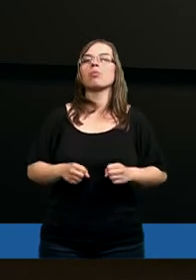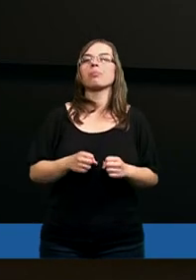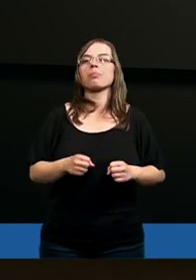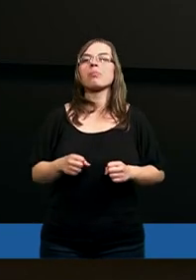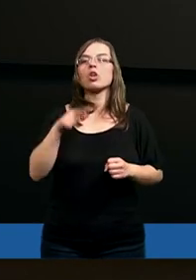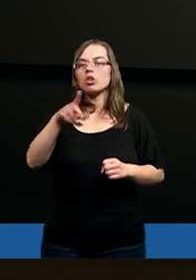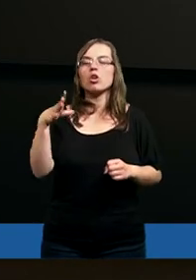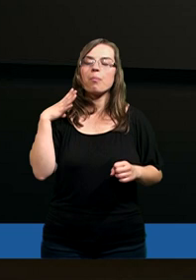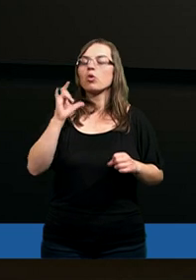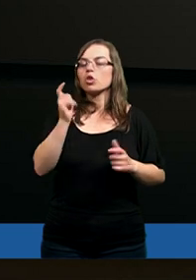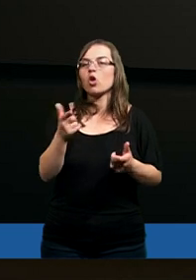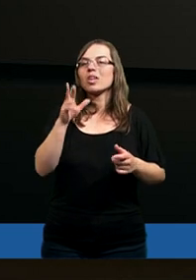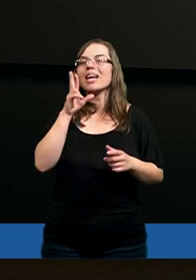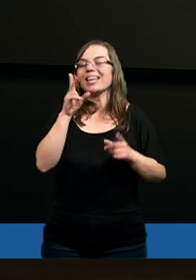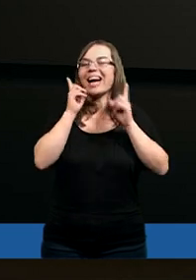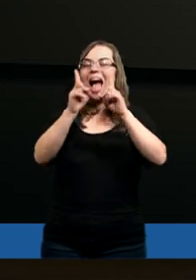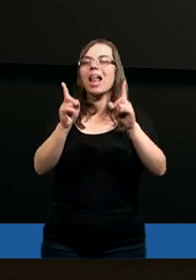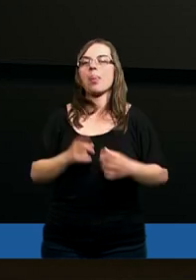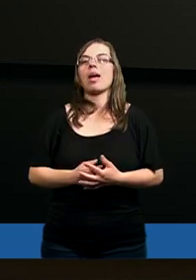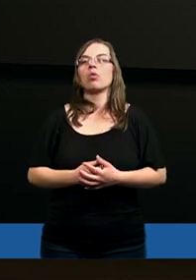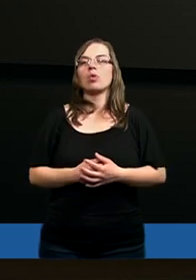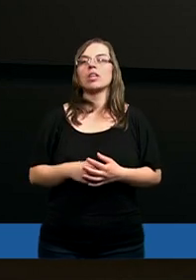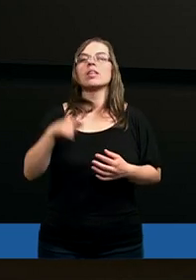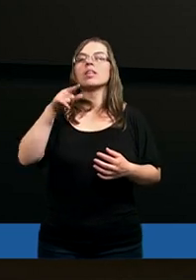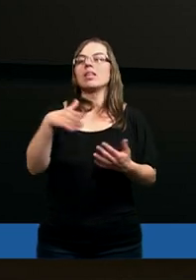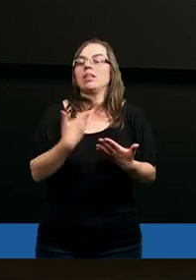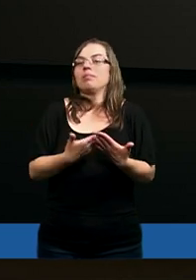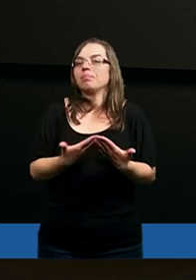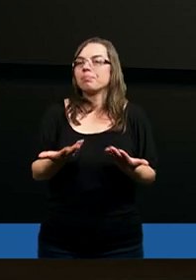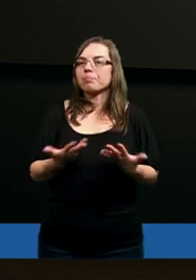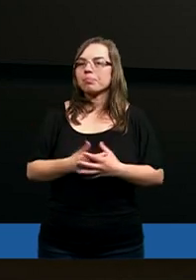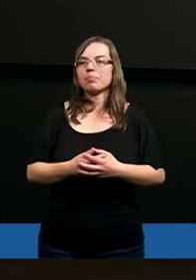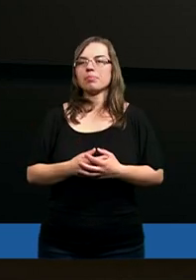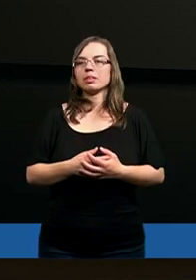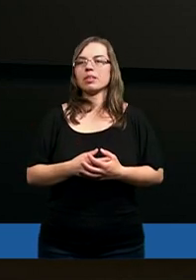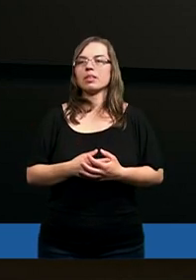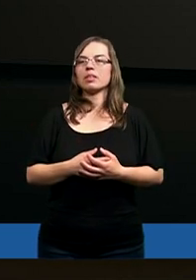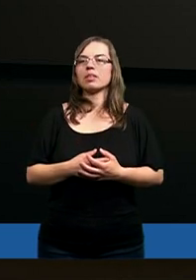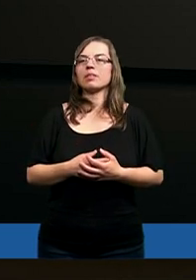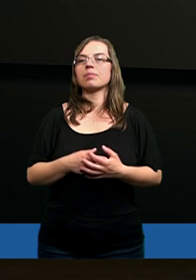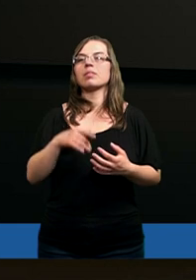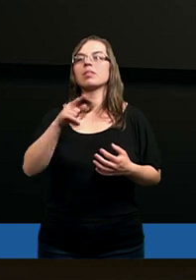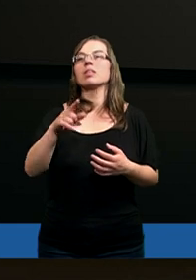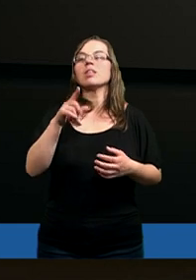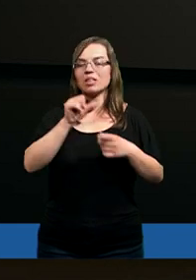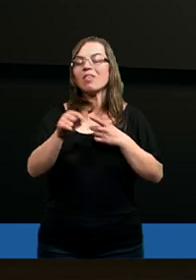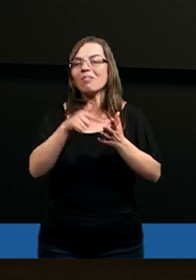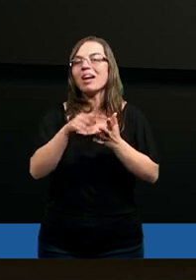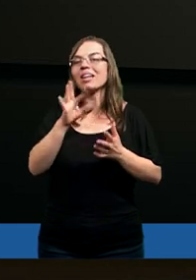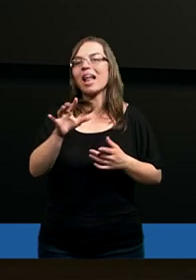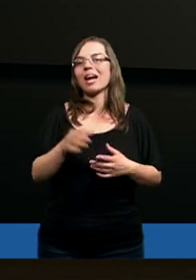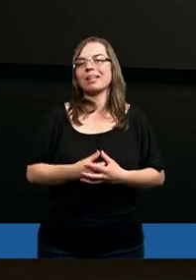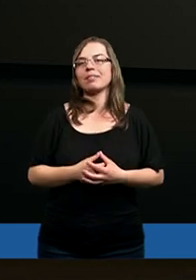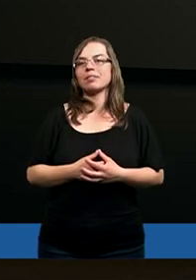Sąd Boży to coś realnego i prawdziwego. I jest się czego chyba